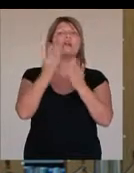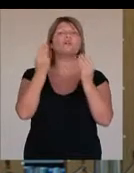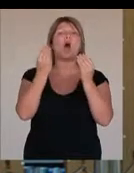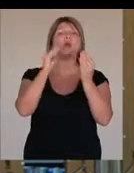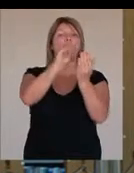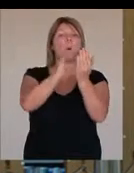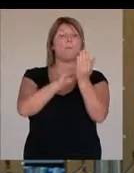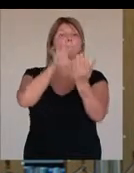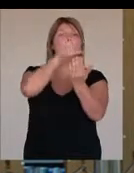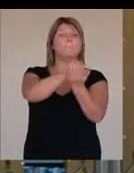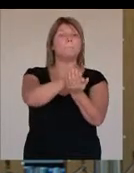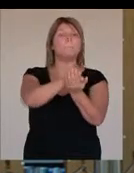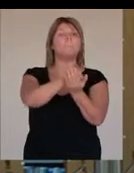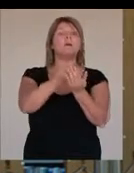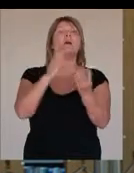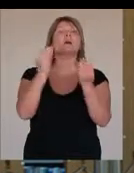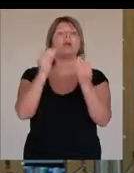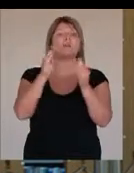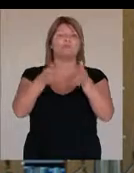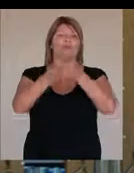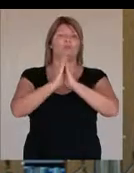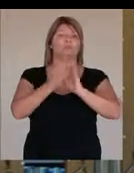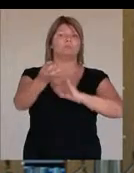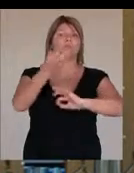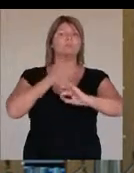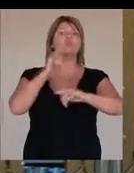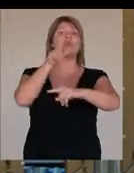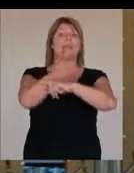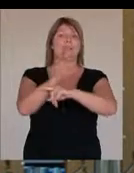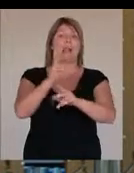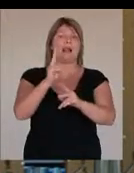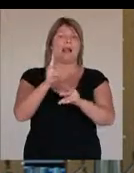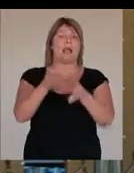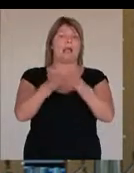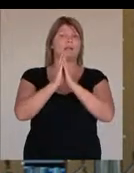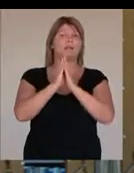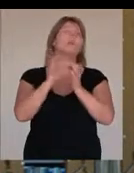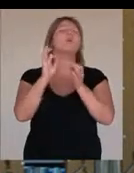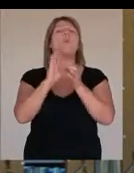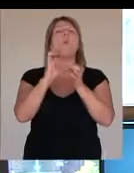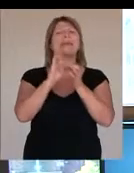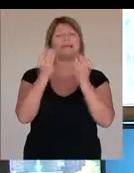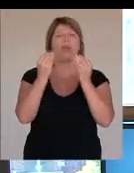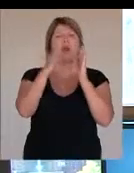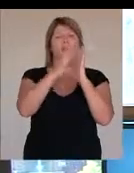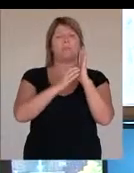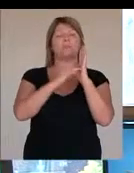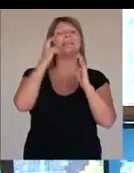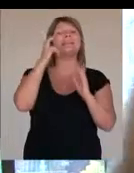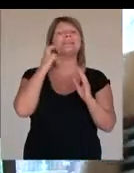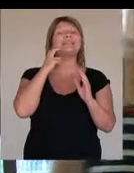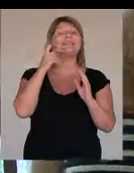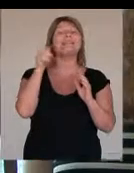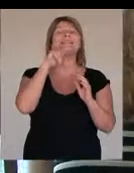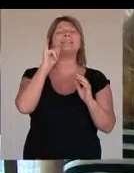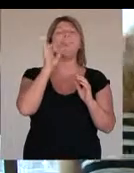már tartalmakat is elérhet, tartalmakat is kérhet tőlünk, illetve rendelhet tőlünk konkrét tartalmakat is. Az